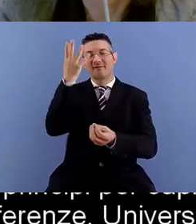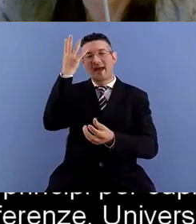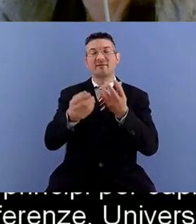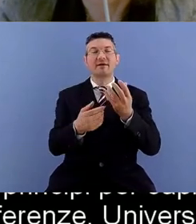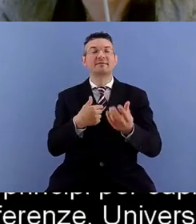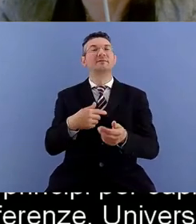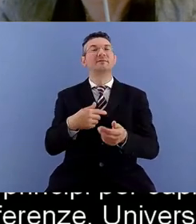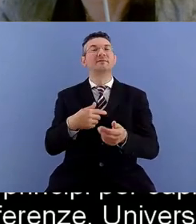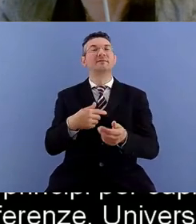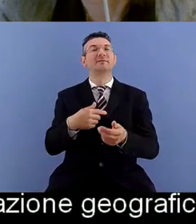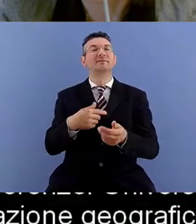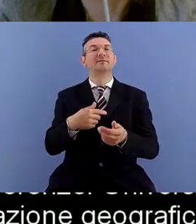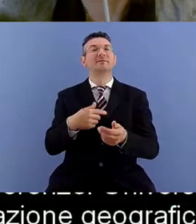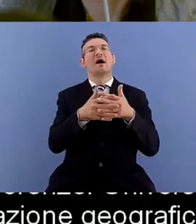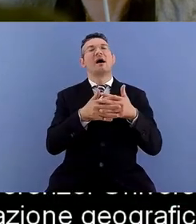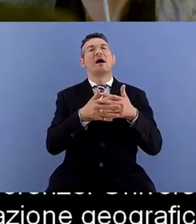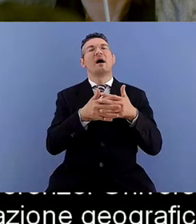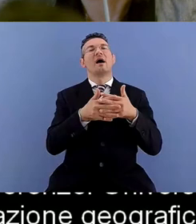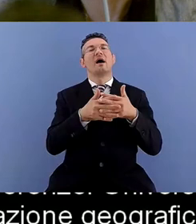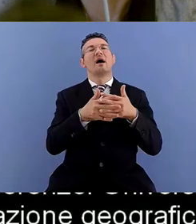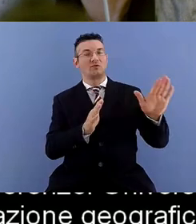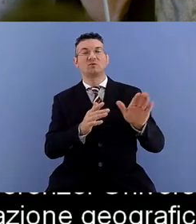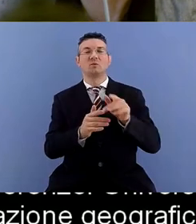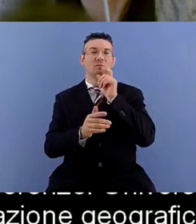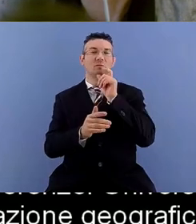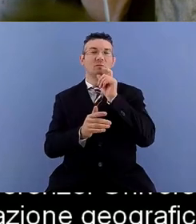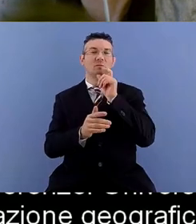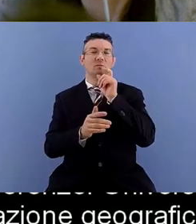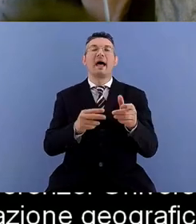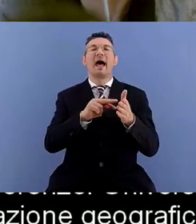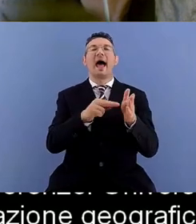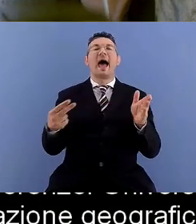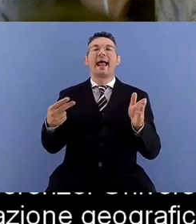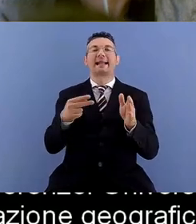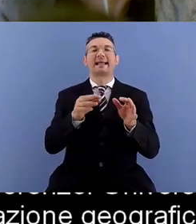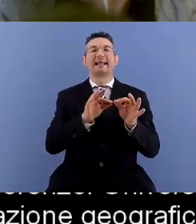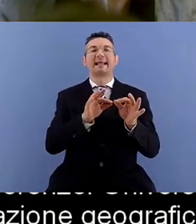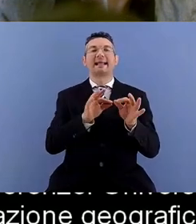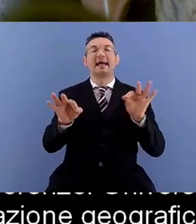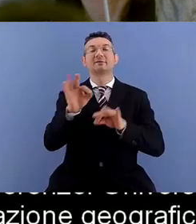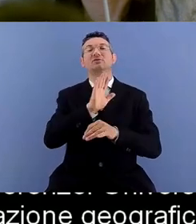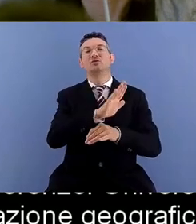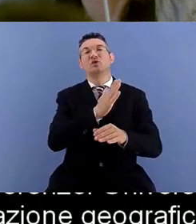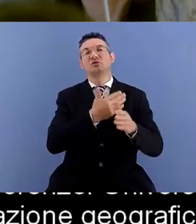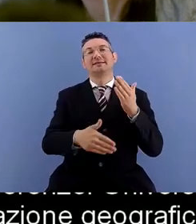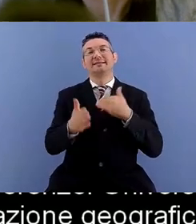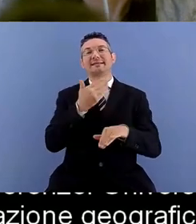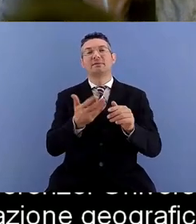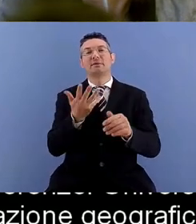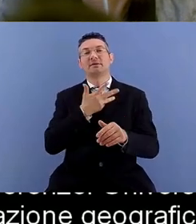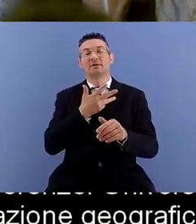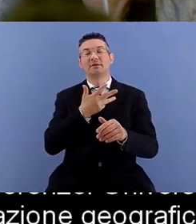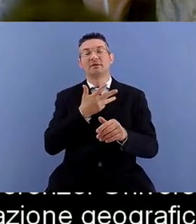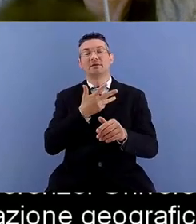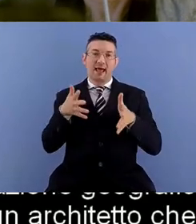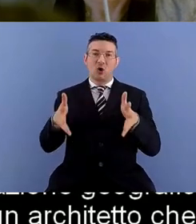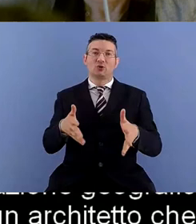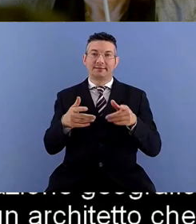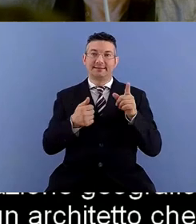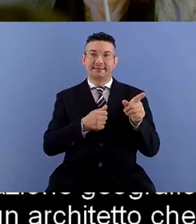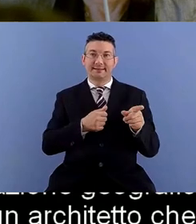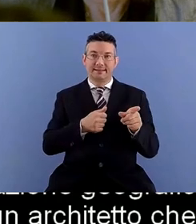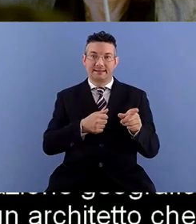americano il termine è stato cognato da un architetto che aveva una disabilità perché comunque era in carrozzina Ronald Mace